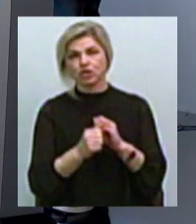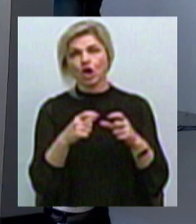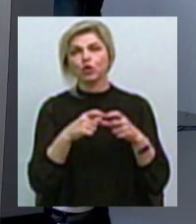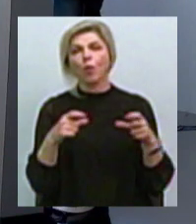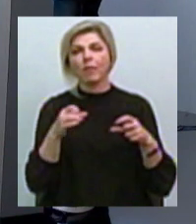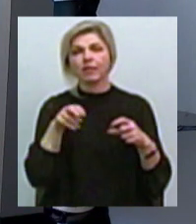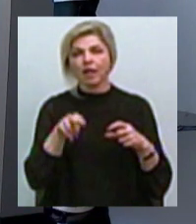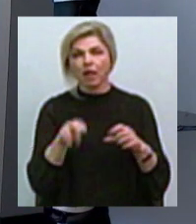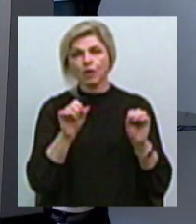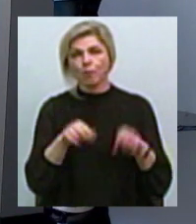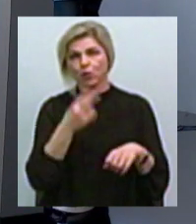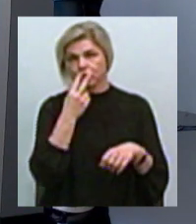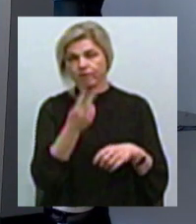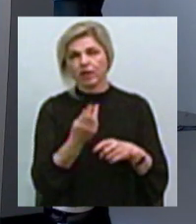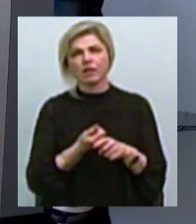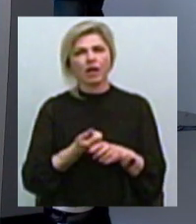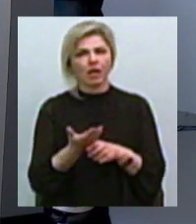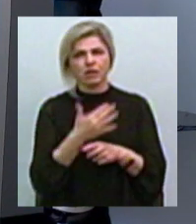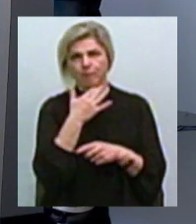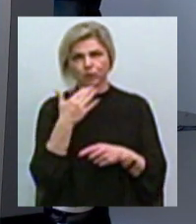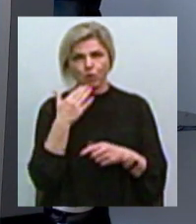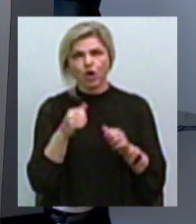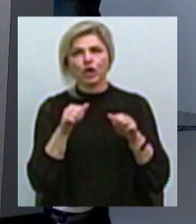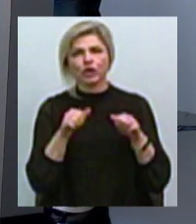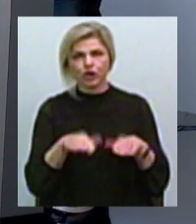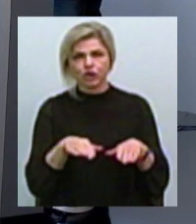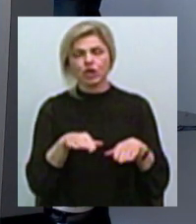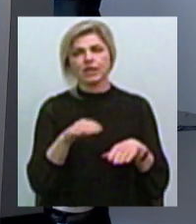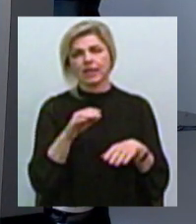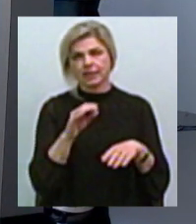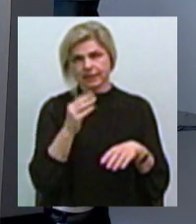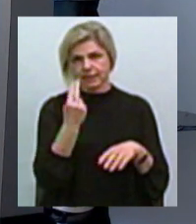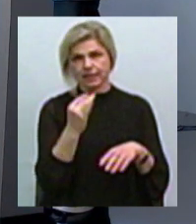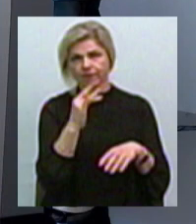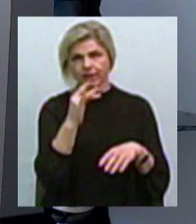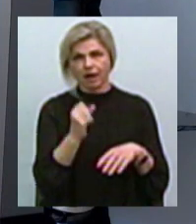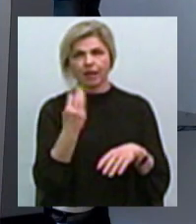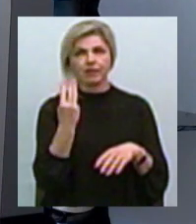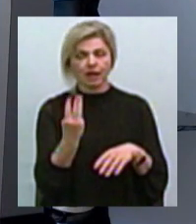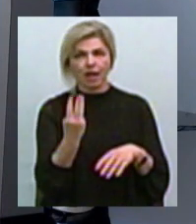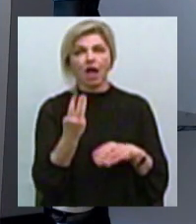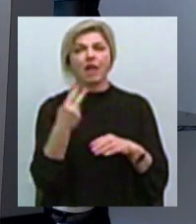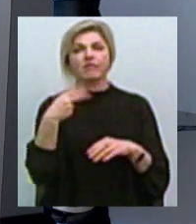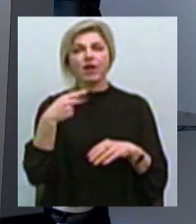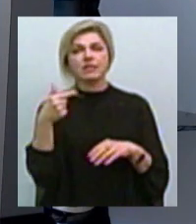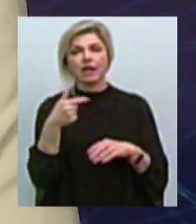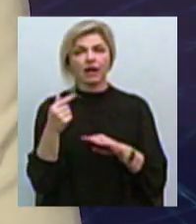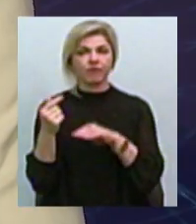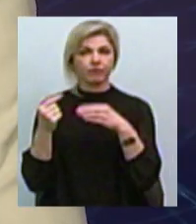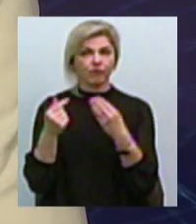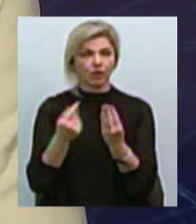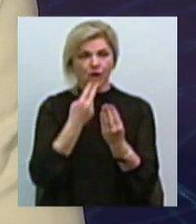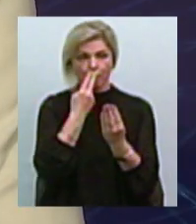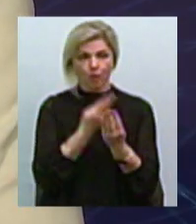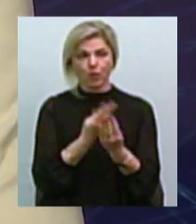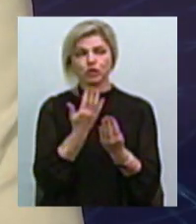бачити дуже велику кількість рішень із цифрою 3 Навіть якщо ми перегорнемо 20 гривень і побачимо скільки ж пальців у нас